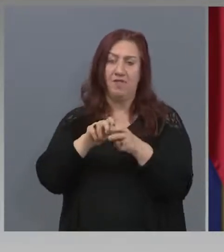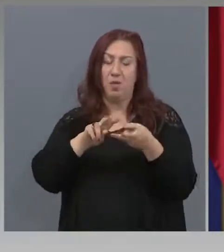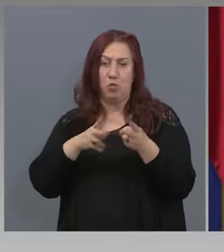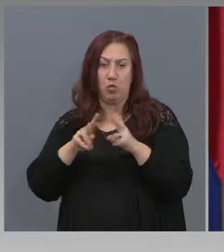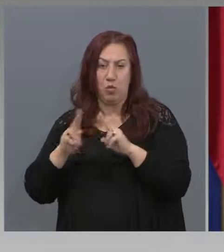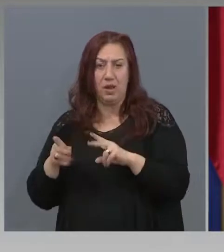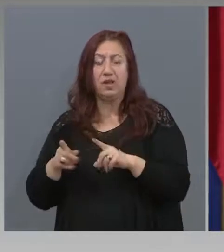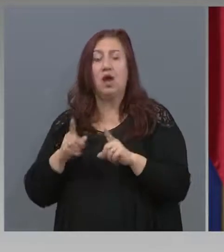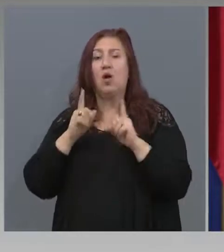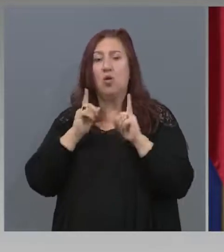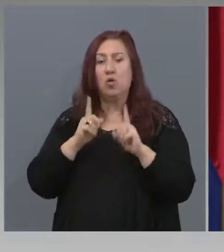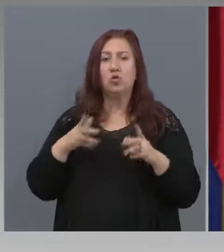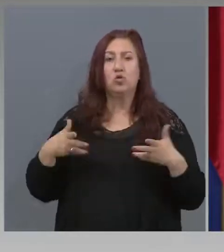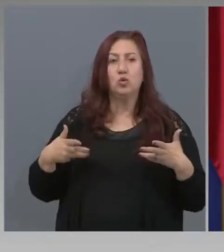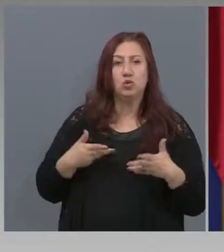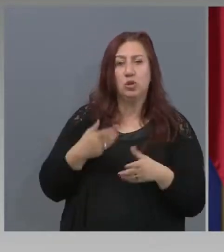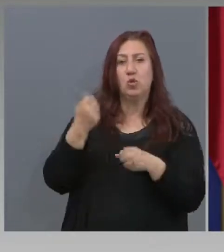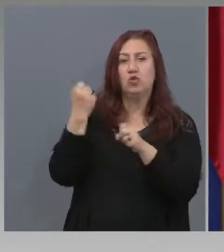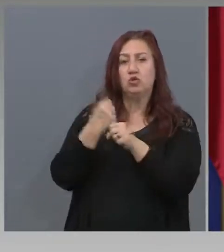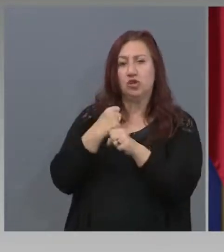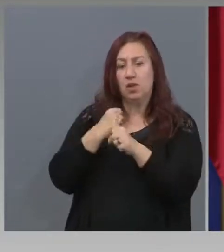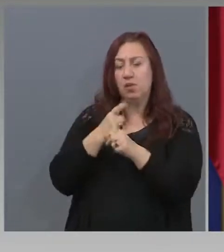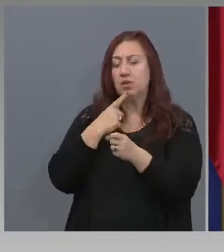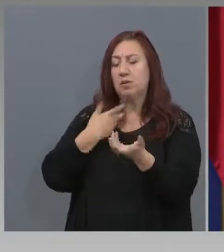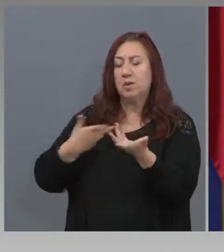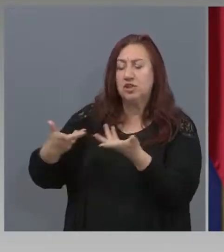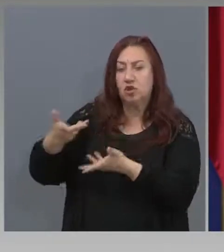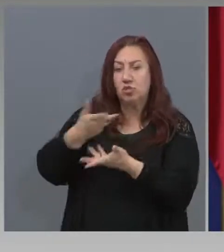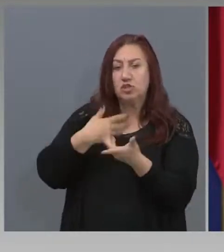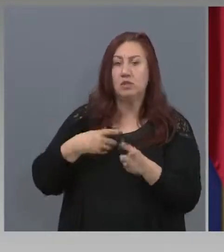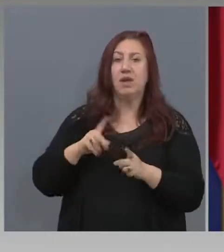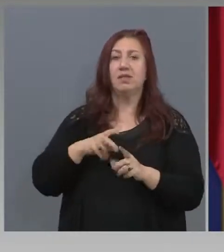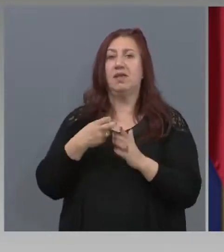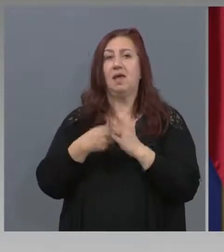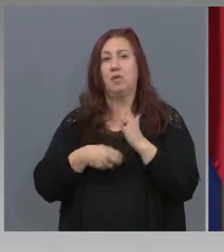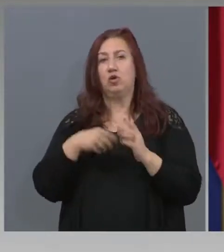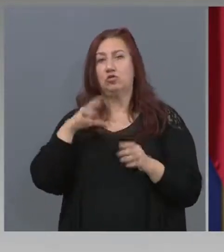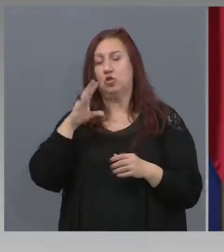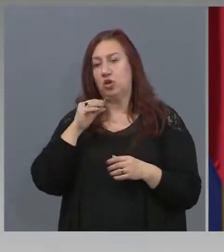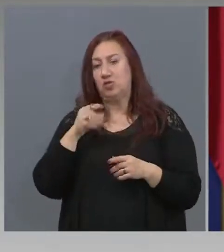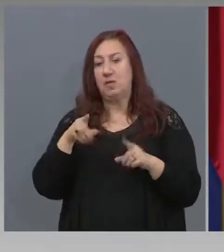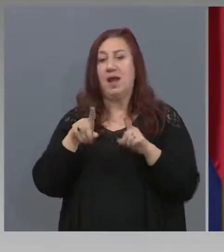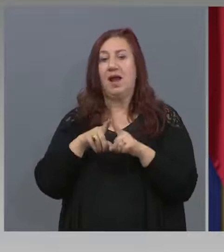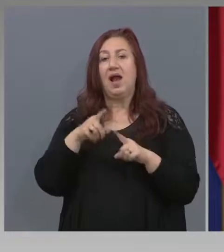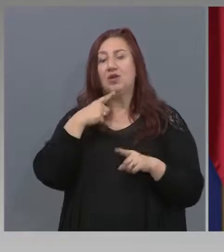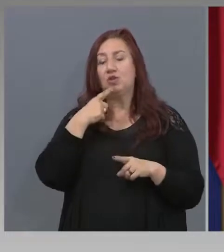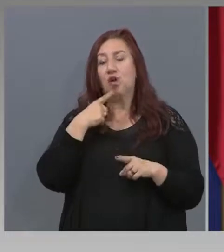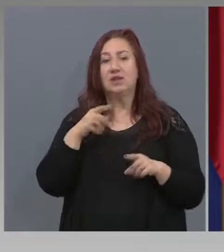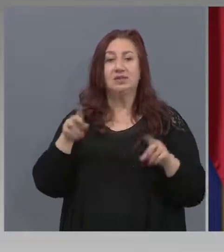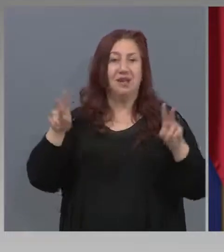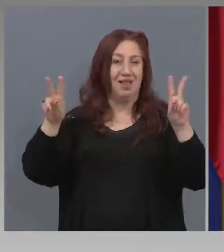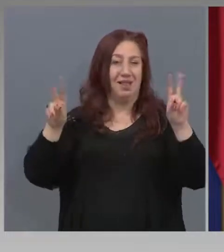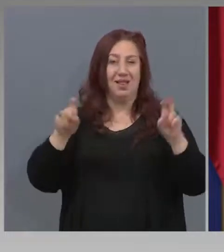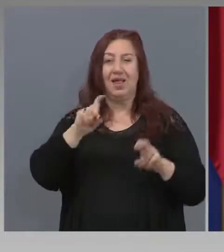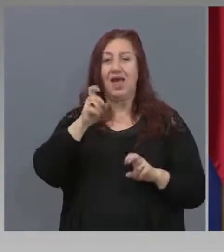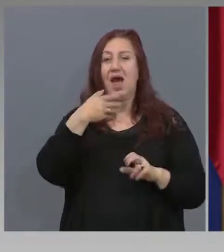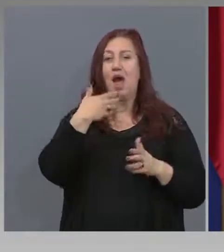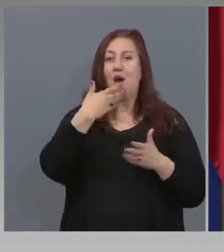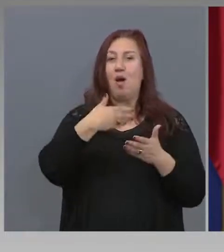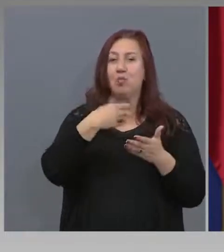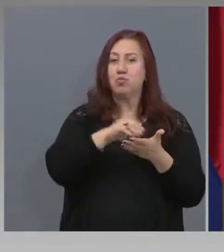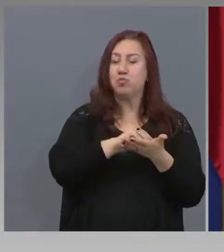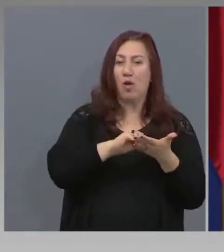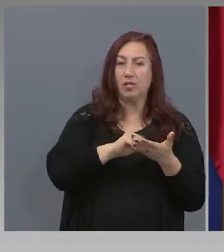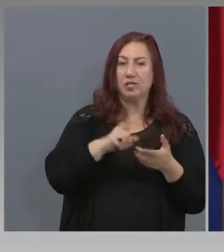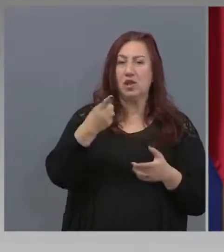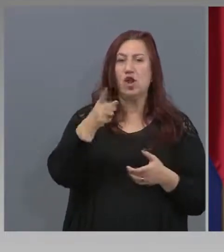обсъждаме с колегите, не просто да се намираме на прекъска, защото, както е казал Геоте, този, който мисли много, не винаги намира най